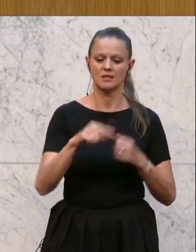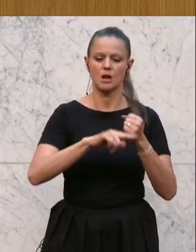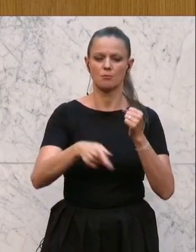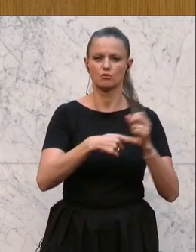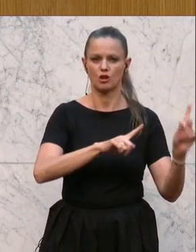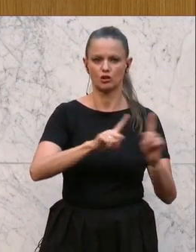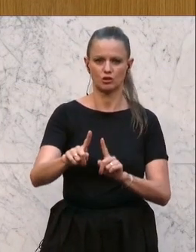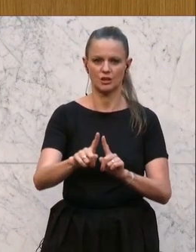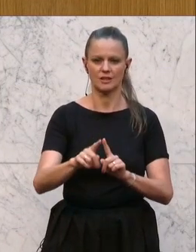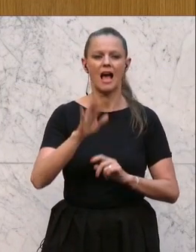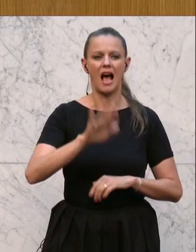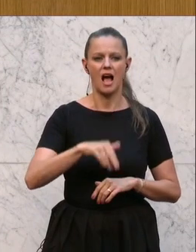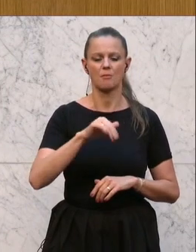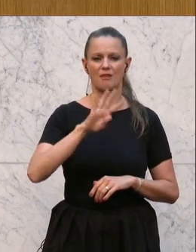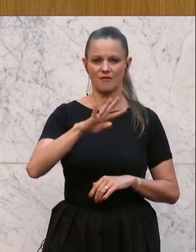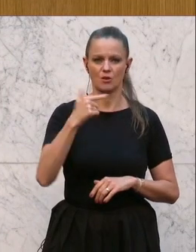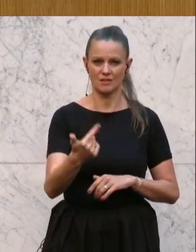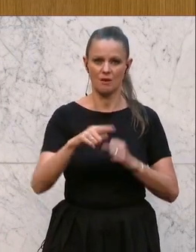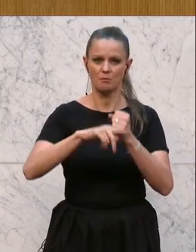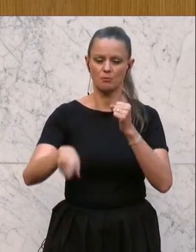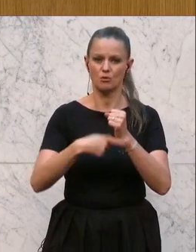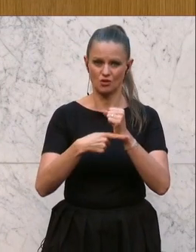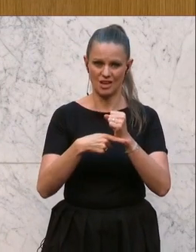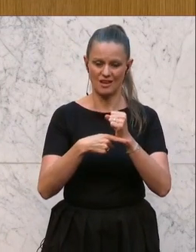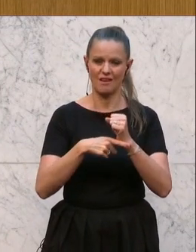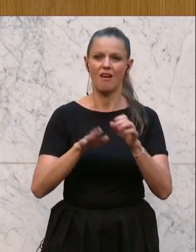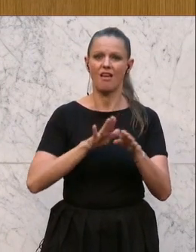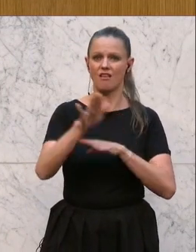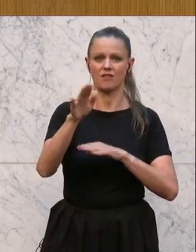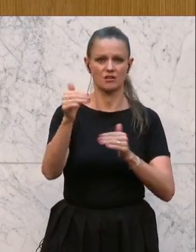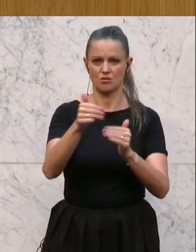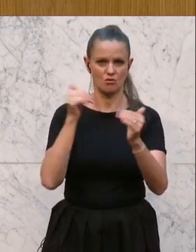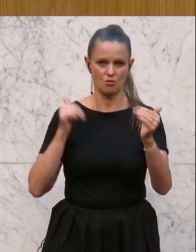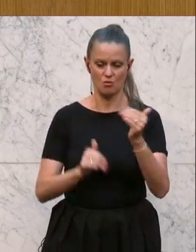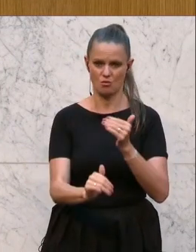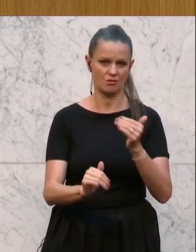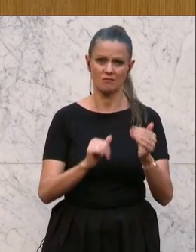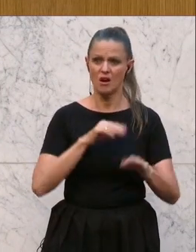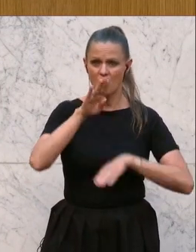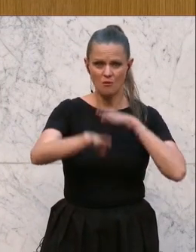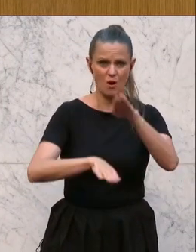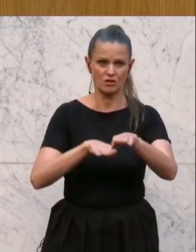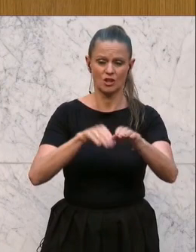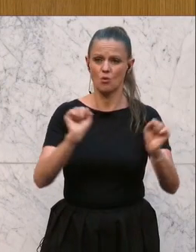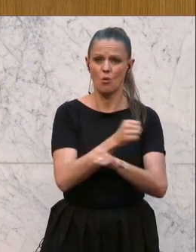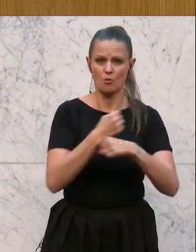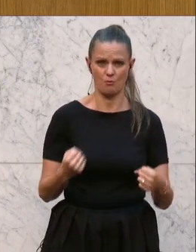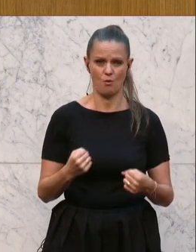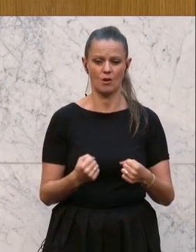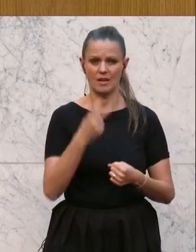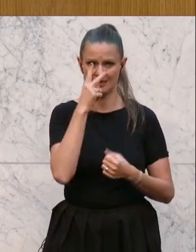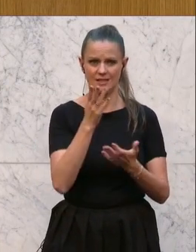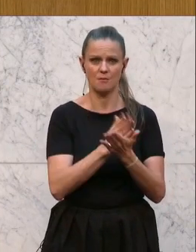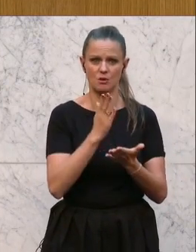bezeichnet und ab 2024 ein Budget, das weit unter der Inflation ist. Es ist kein Fortschritt möglich. Das sieht man jetzt, das haben Sie